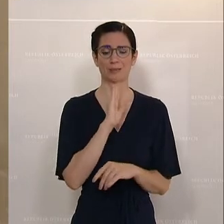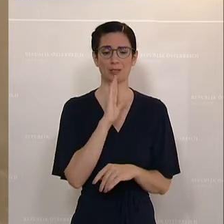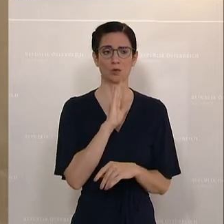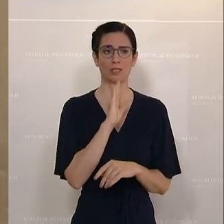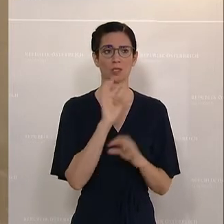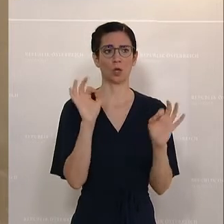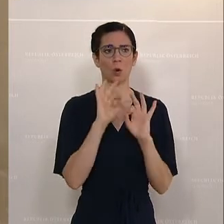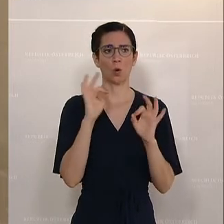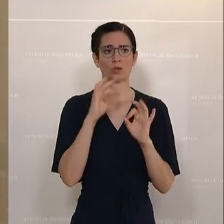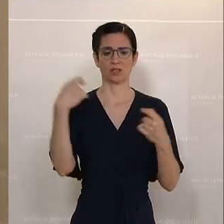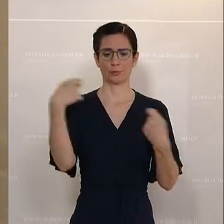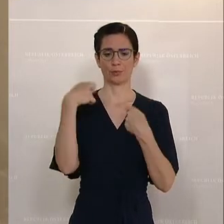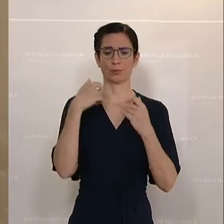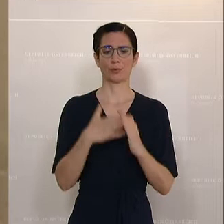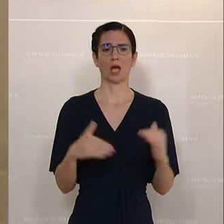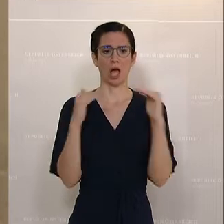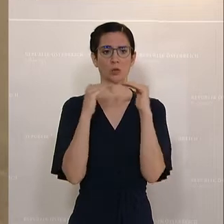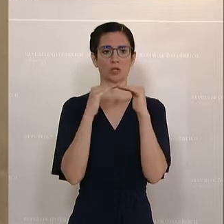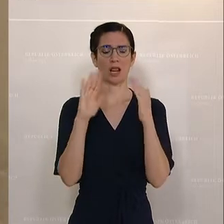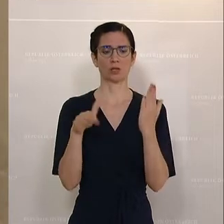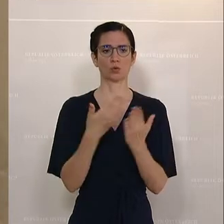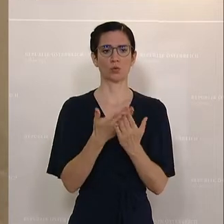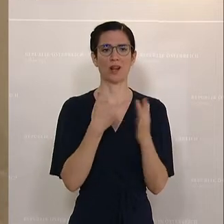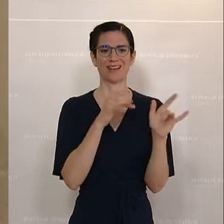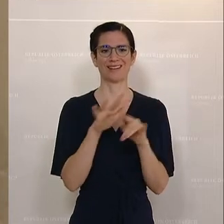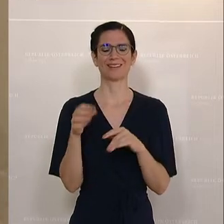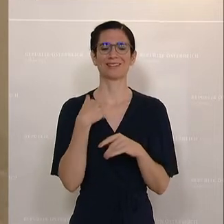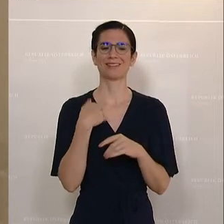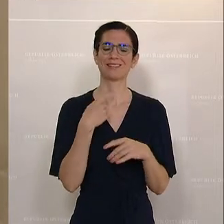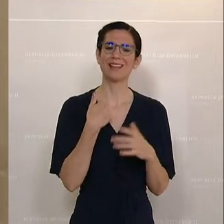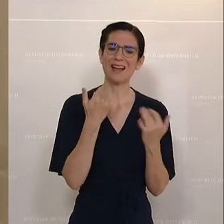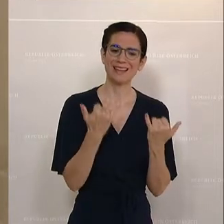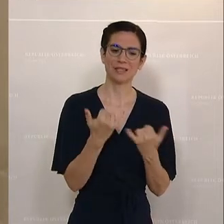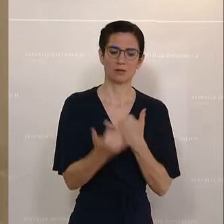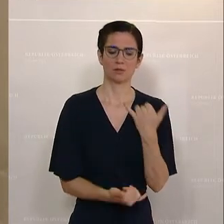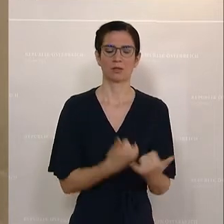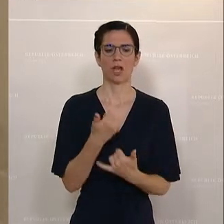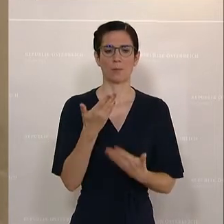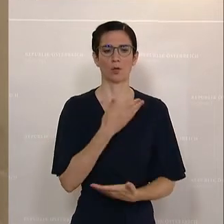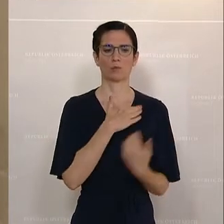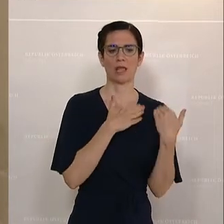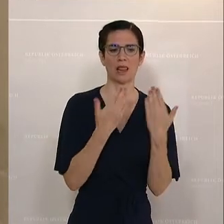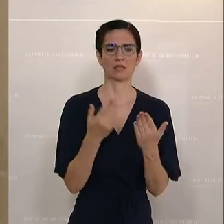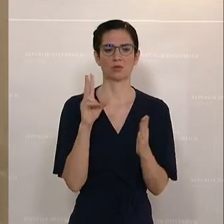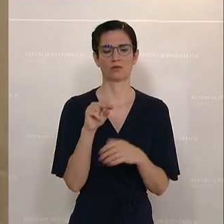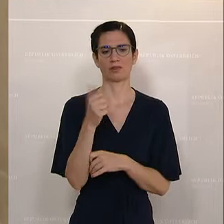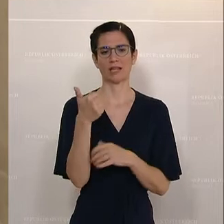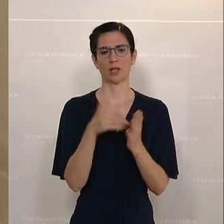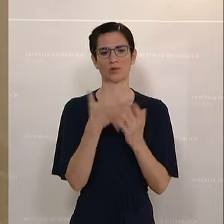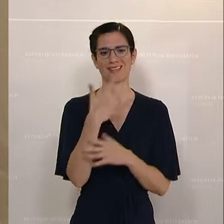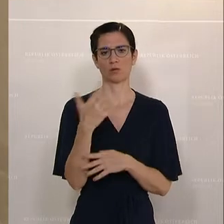Bezieherin der Ausgleichszulage mit 978 Euro pro Monat erhält in diesem Jahr eine Entlastung von 1.350